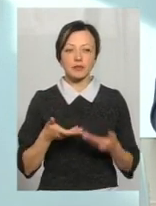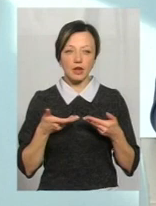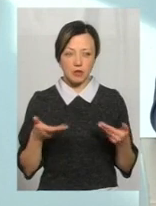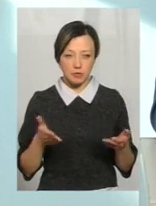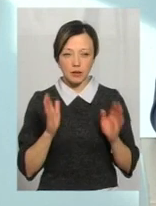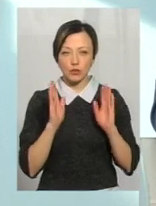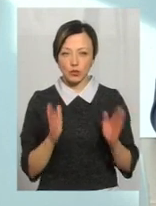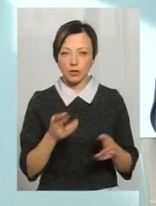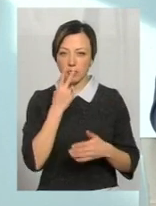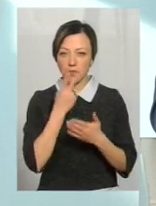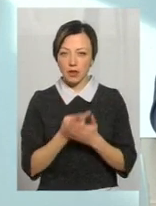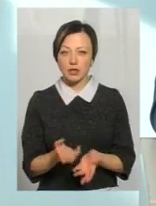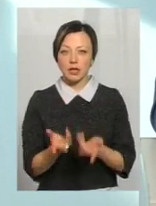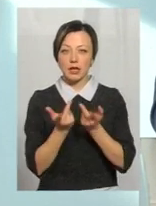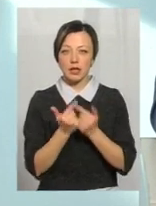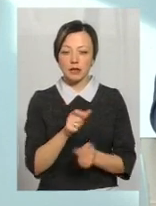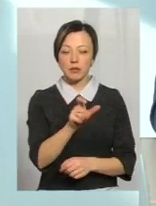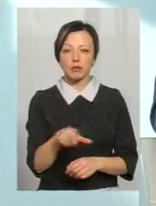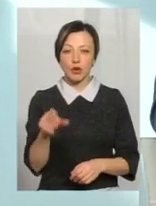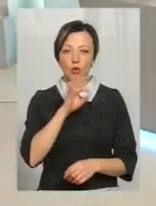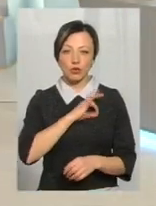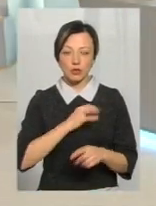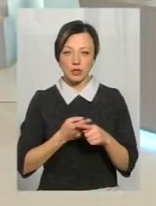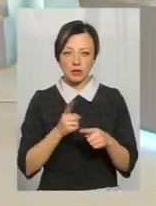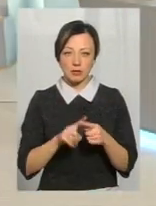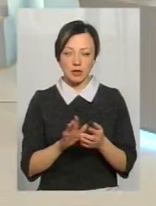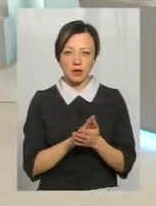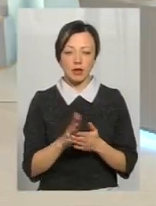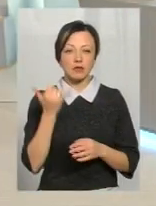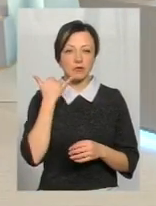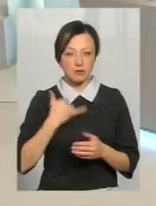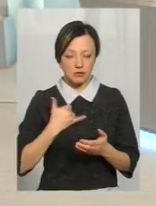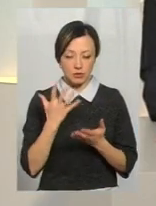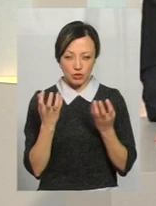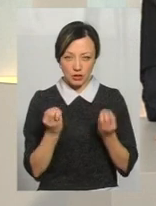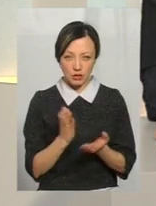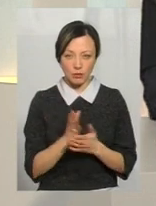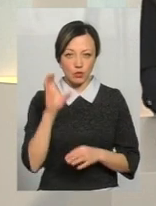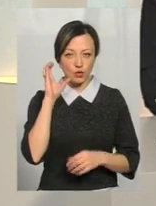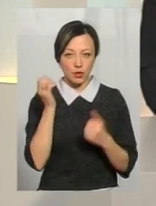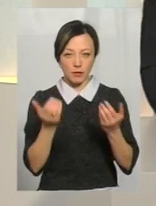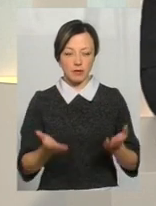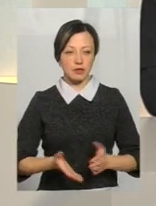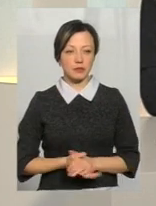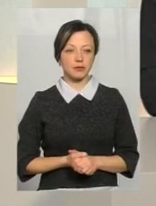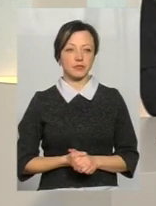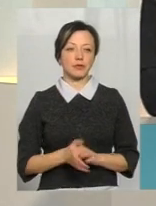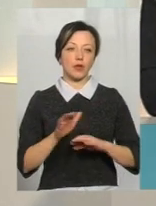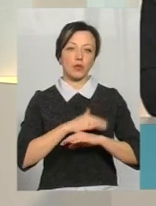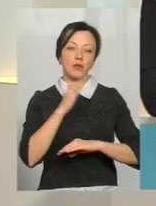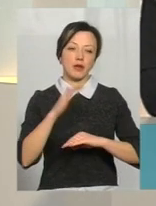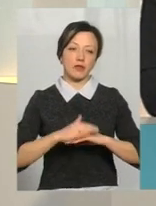бачити кількість пасажирів, які користуються даними картками. Так, в нас є на зв'язку ще один глядач. Давайте послухаємо питання. Добрий вечір.